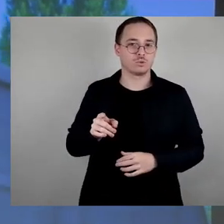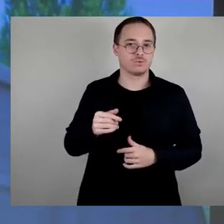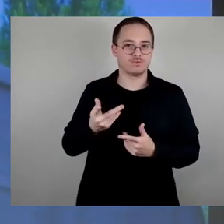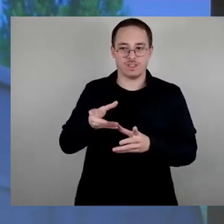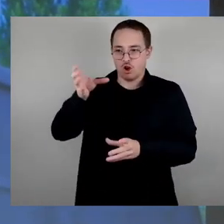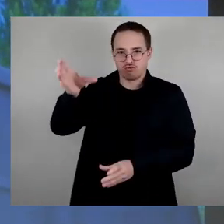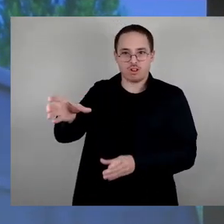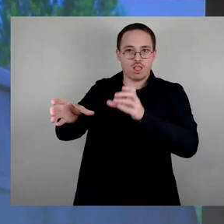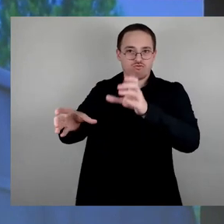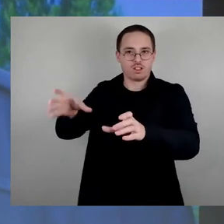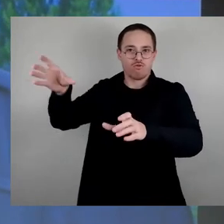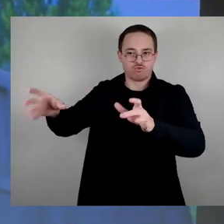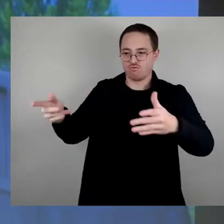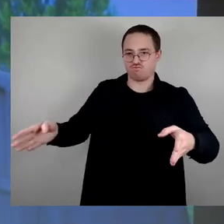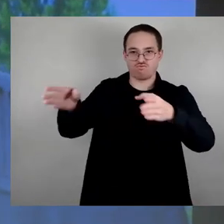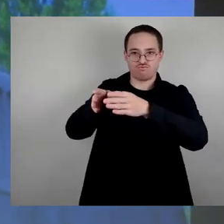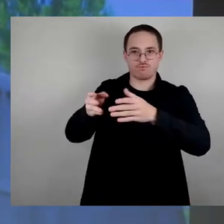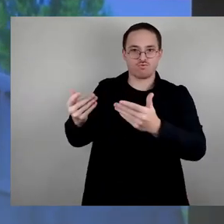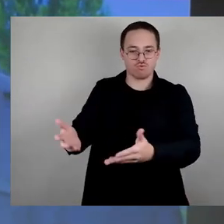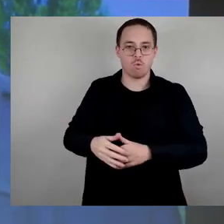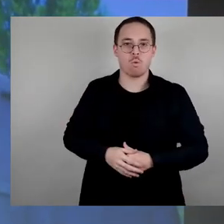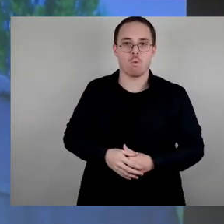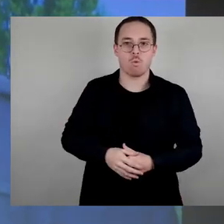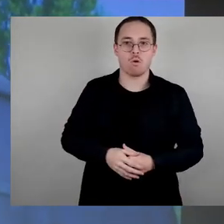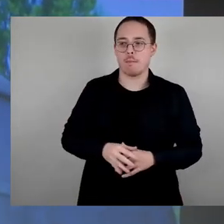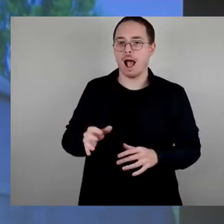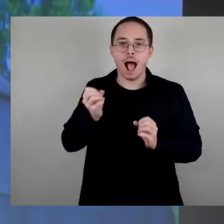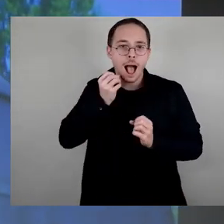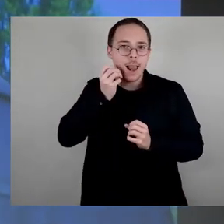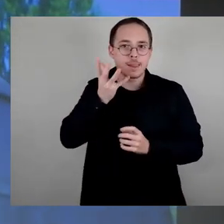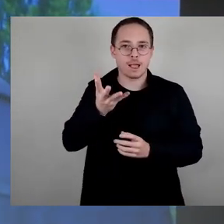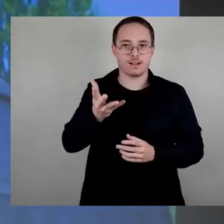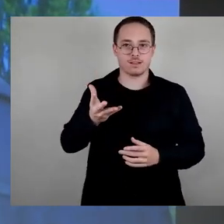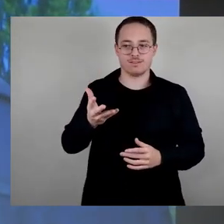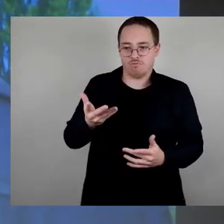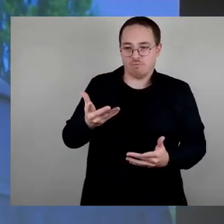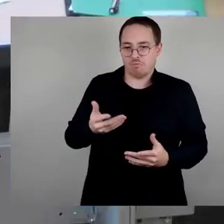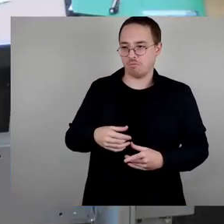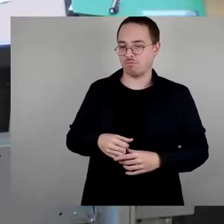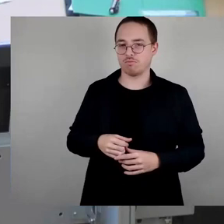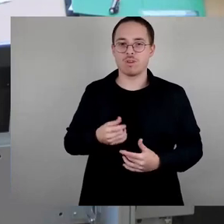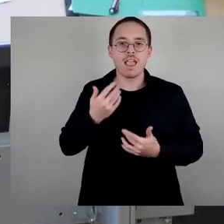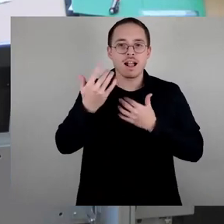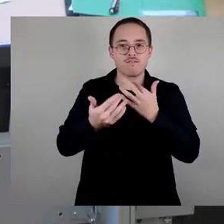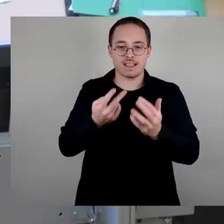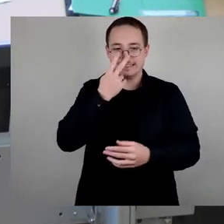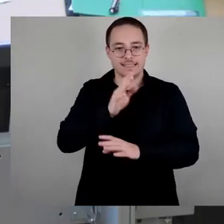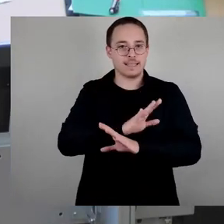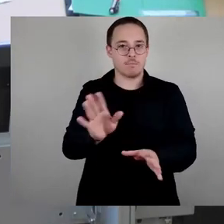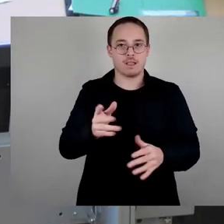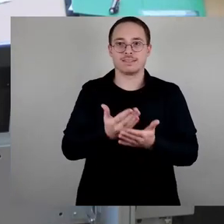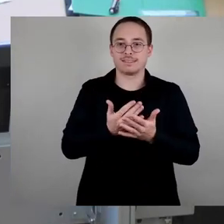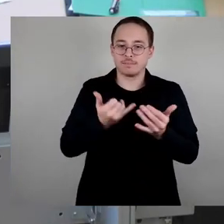sich so ein Denkmal sehr schnell im Alltag in die allgemeine Wahrnehmung einfügt und deswegen wird es aufgestellt und nach wenigen Wochen geht es auch wieder